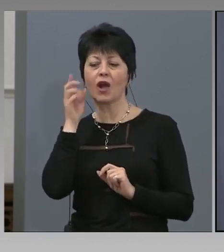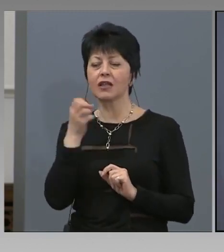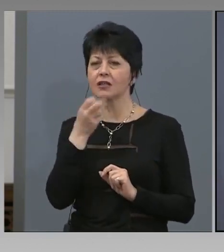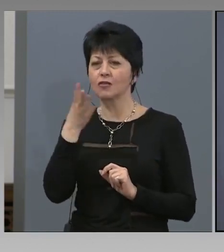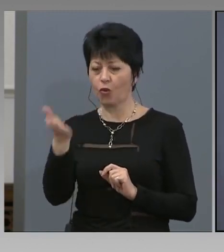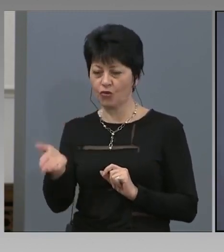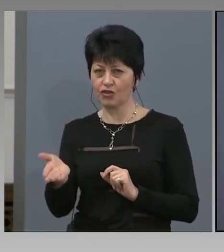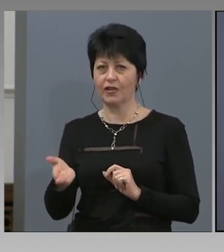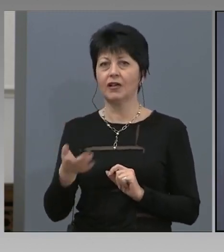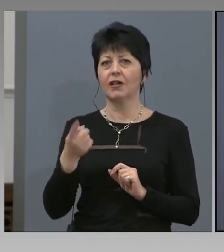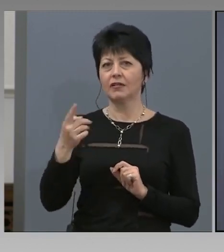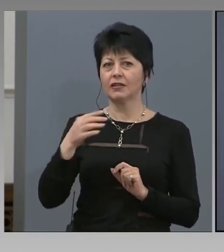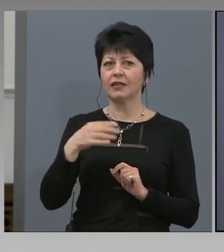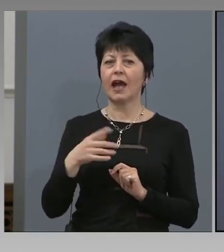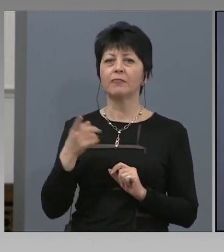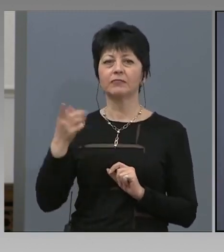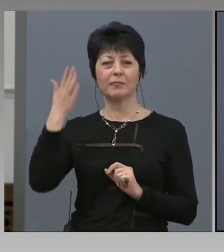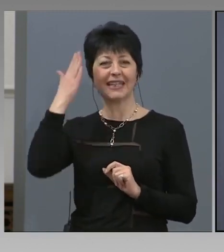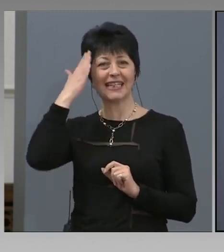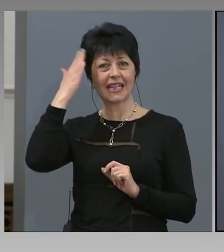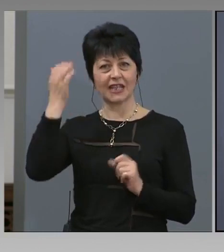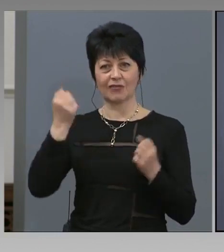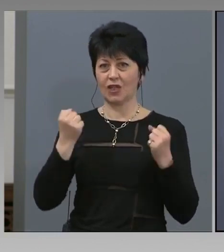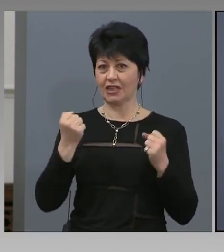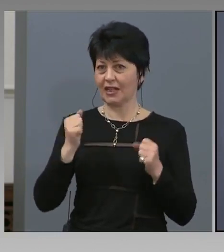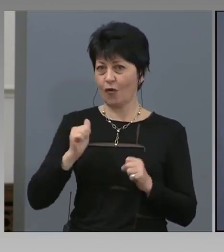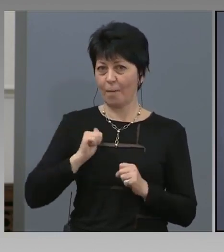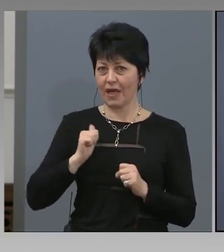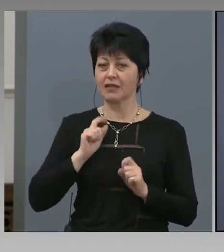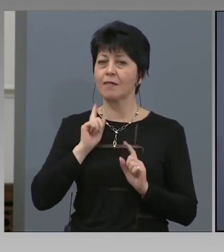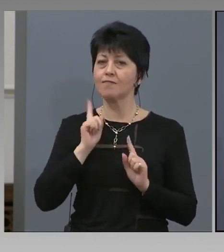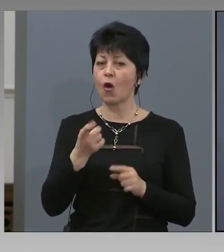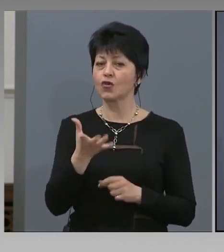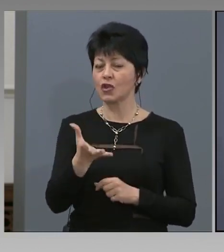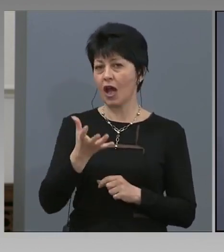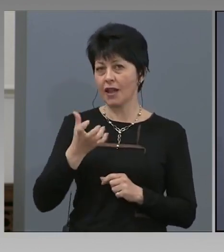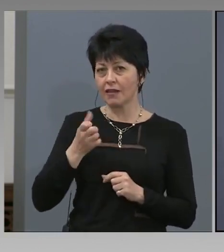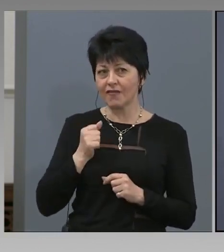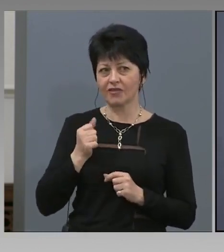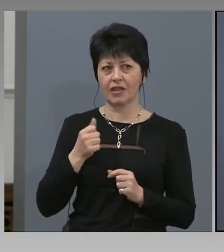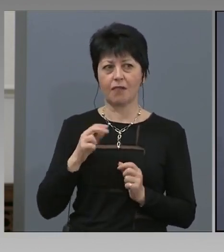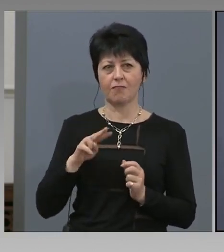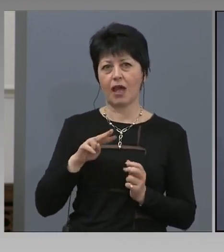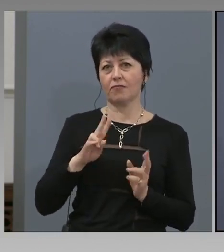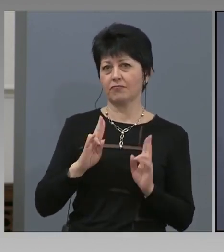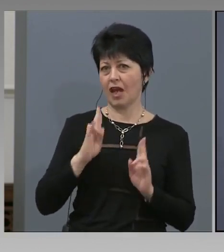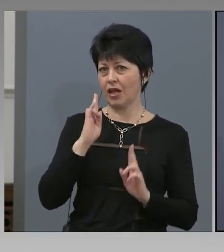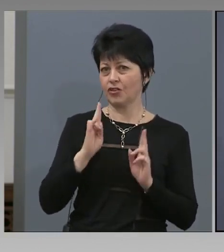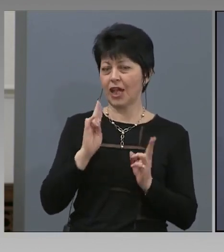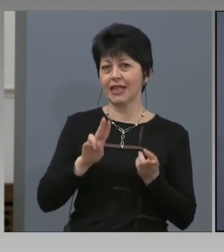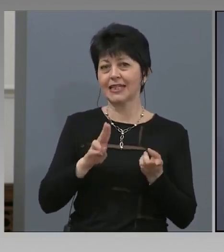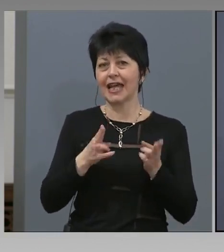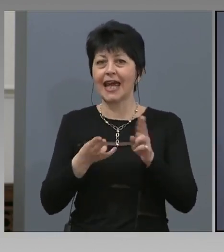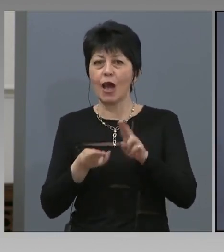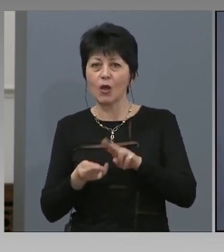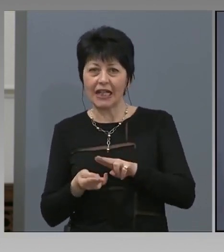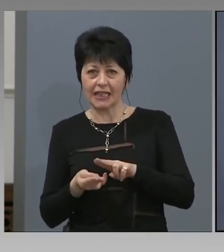насителност. Там Министерство на здравопазването може да вземе важни реорганизационни решения в тази насока.